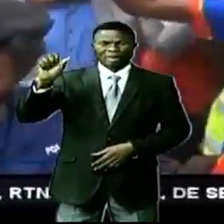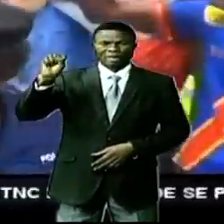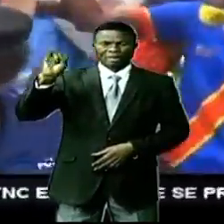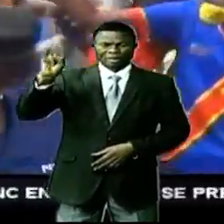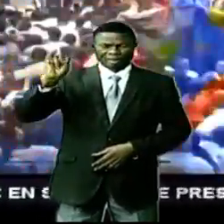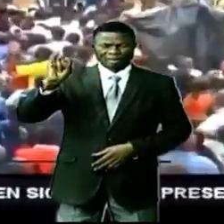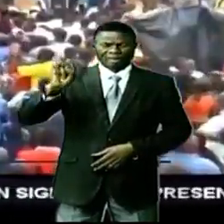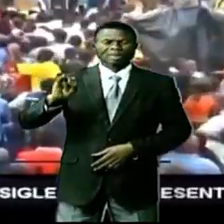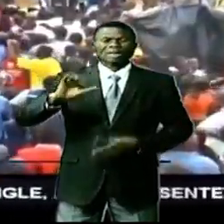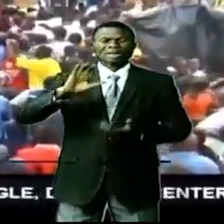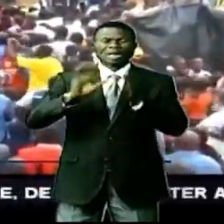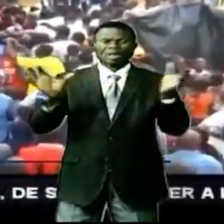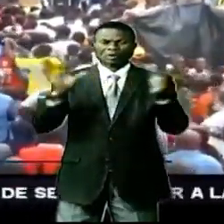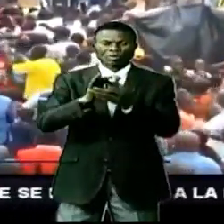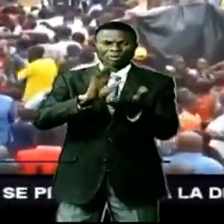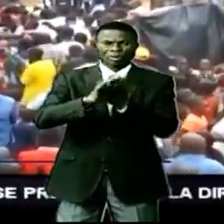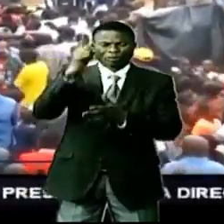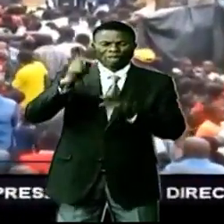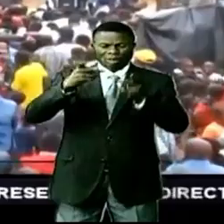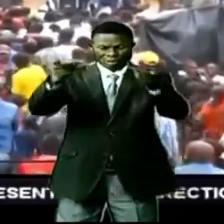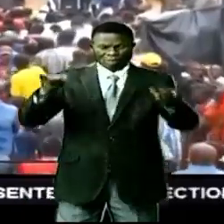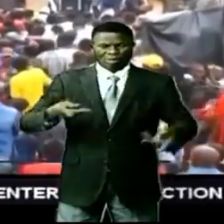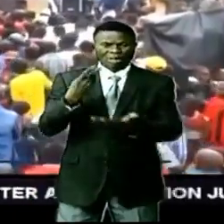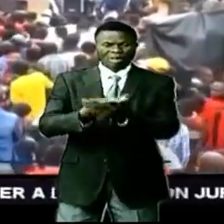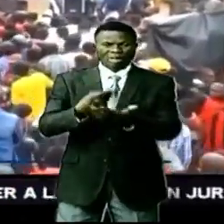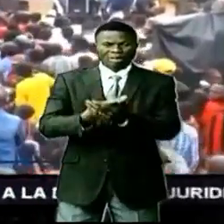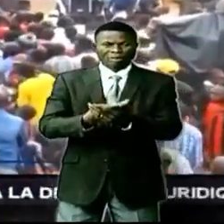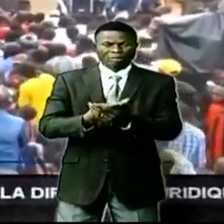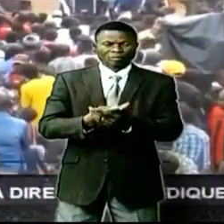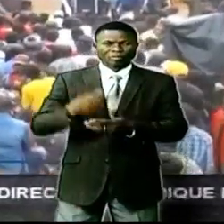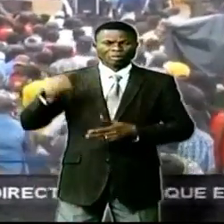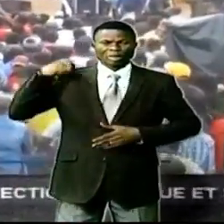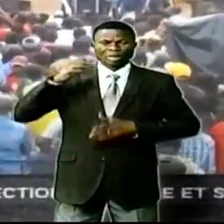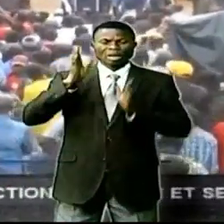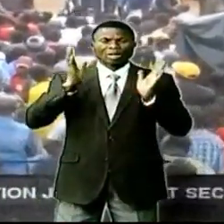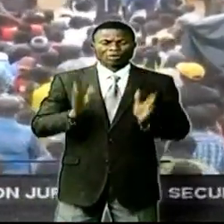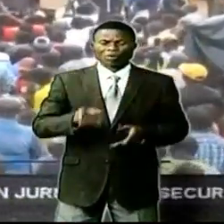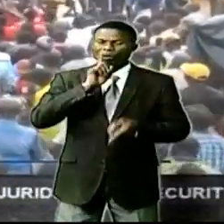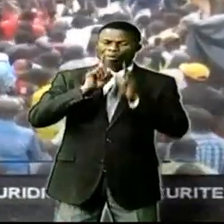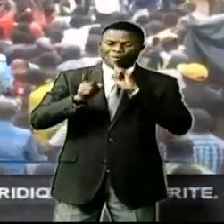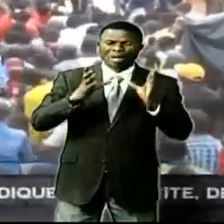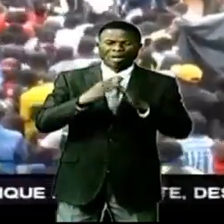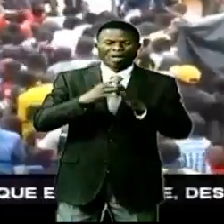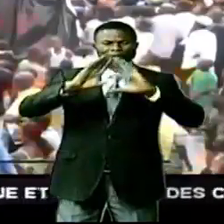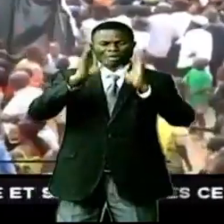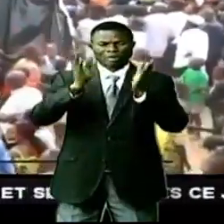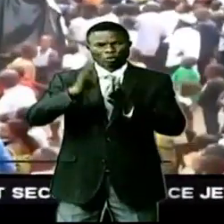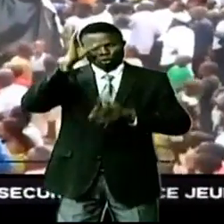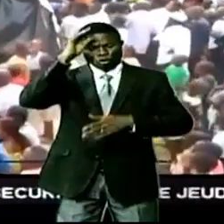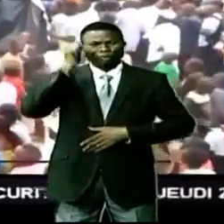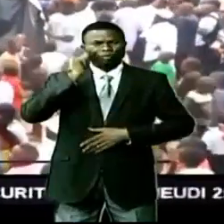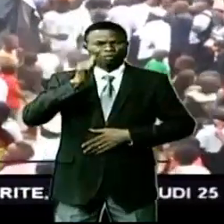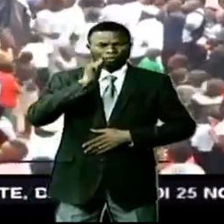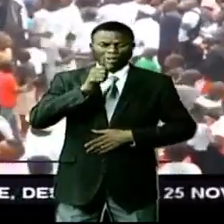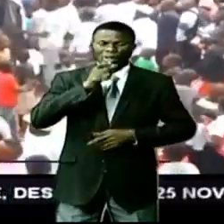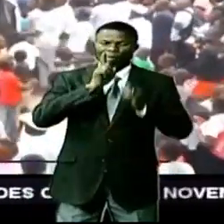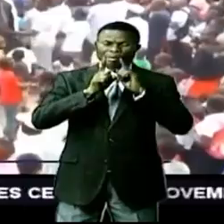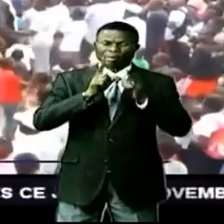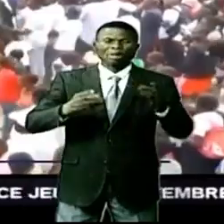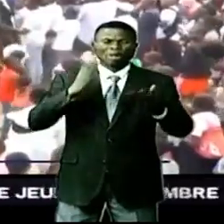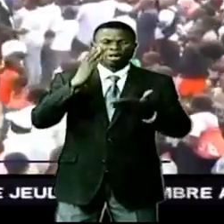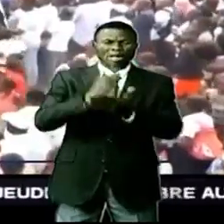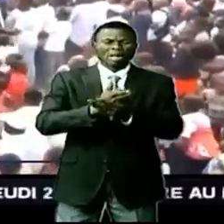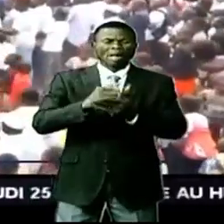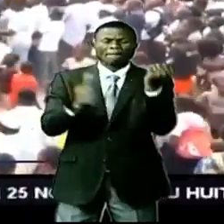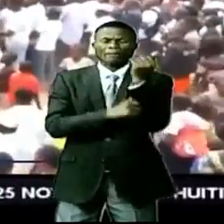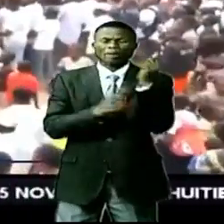son digne fils. Sur un terrain de Chitourou noir de monde, le gouverneur a échangé avec ses frères et soeurs, échanges parfois interrompus par un